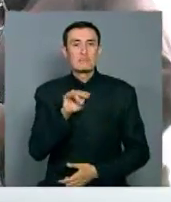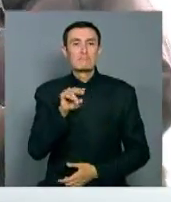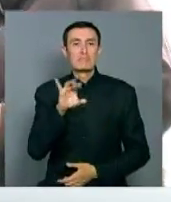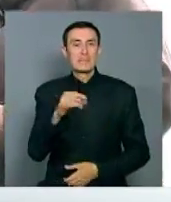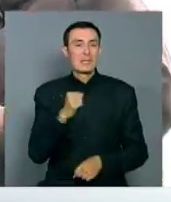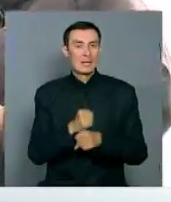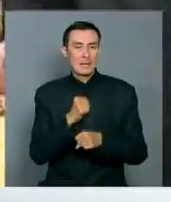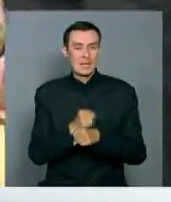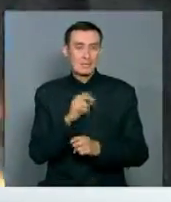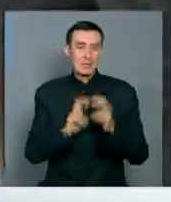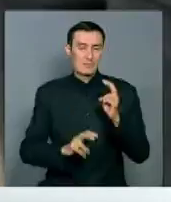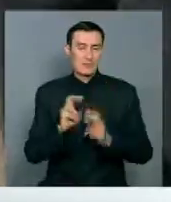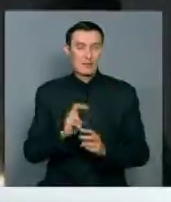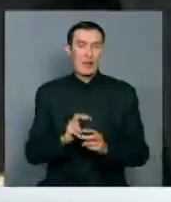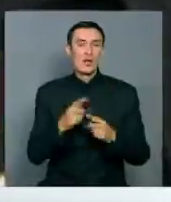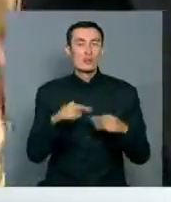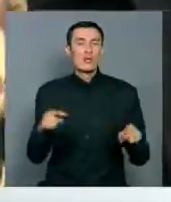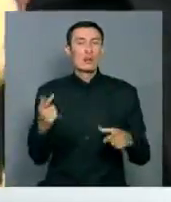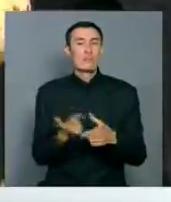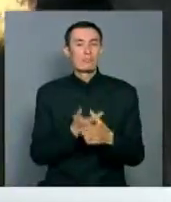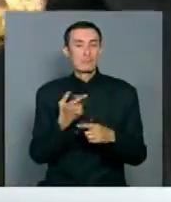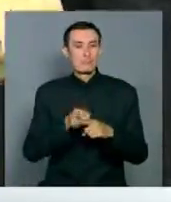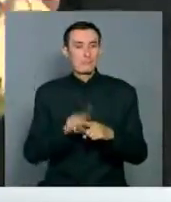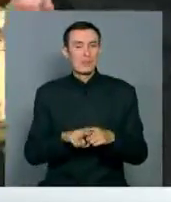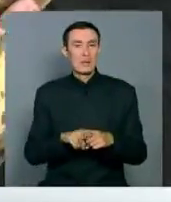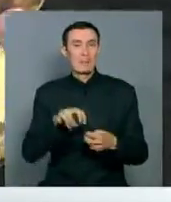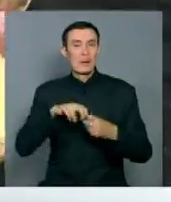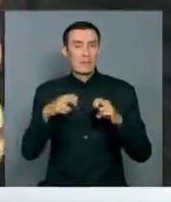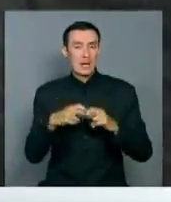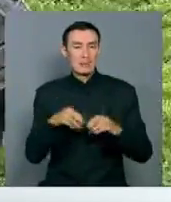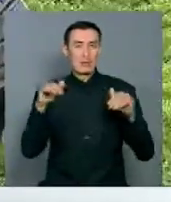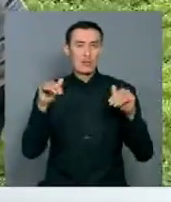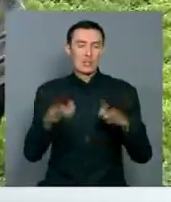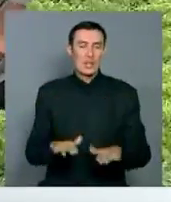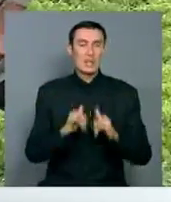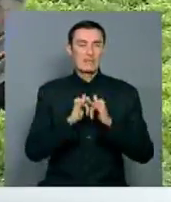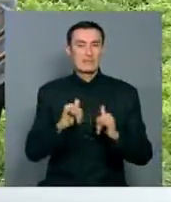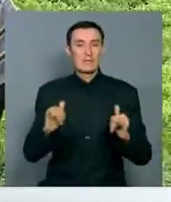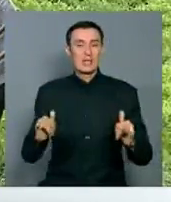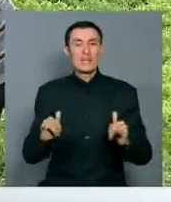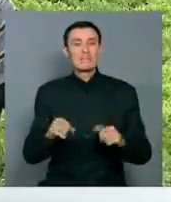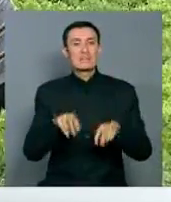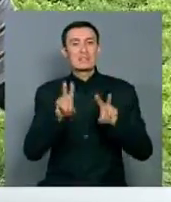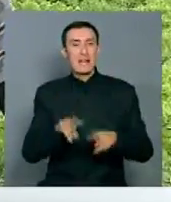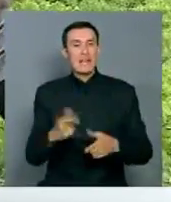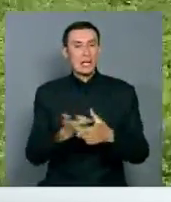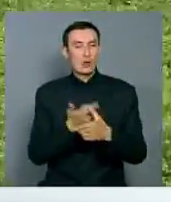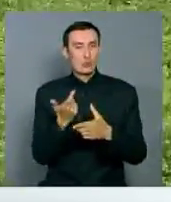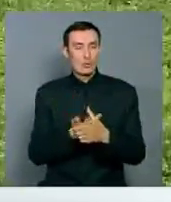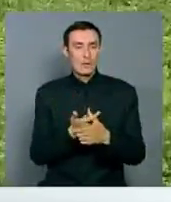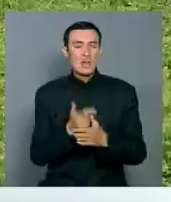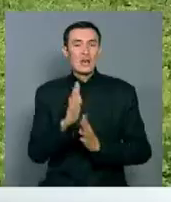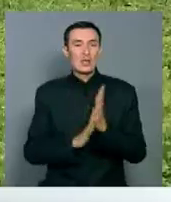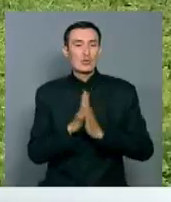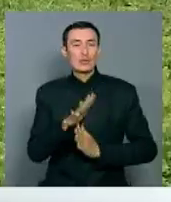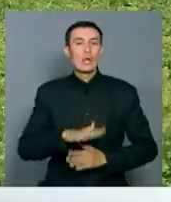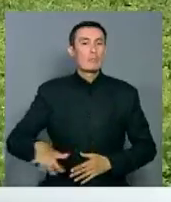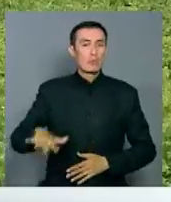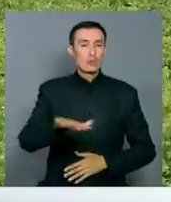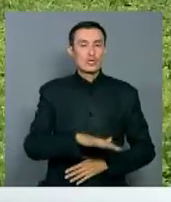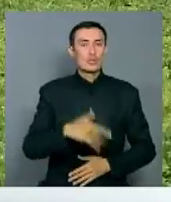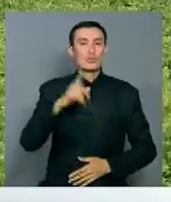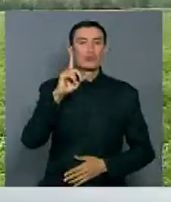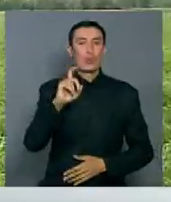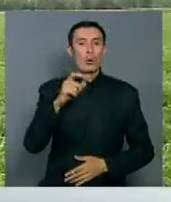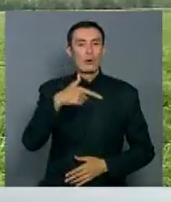корнеплода обычных сортов были проблемы. В процессе эксперимента решили заняться разведением чипсового картофеля. Сейчас он растет на площади почти в